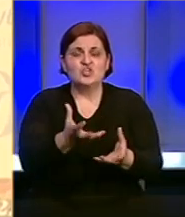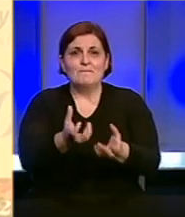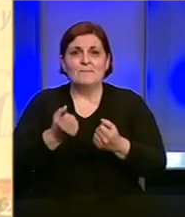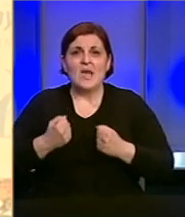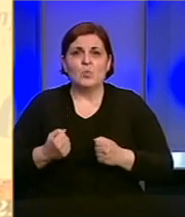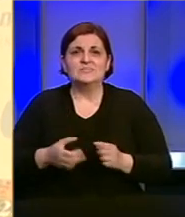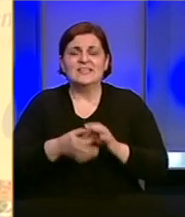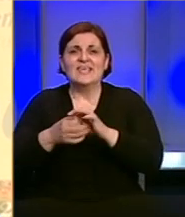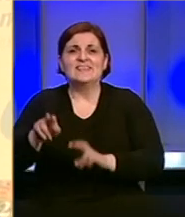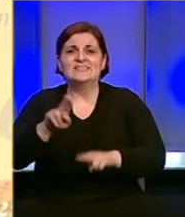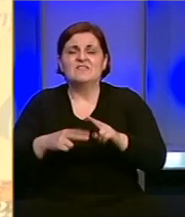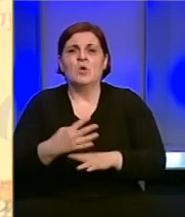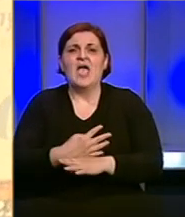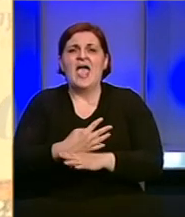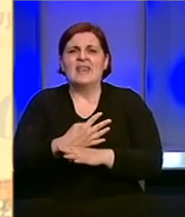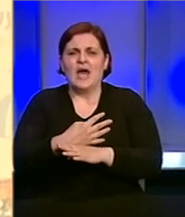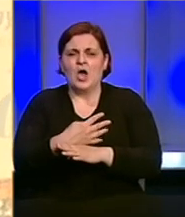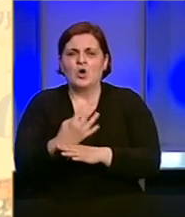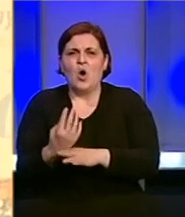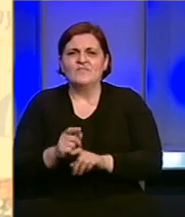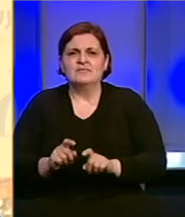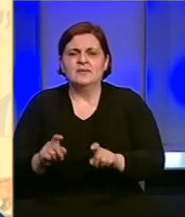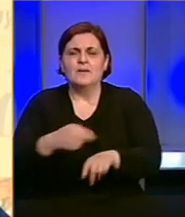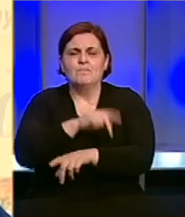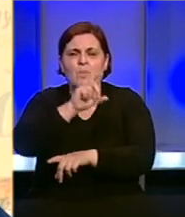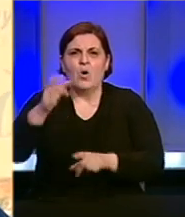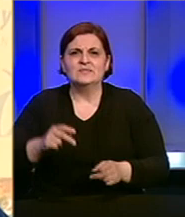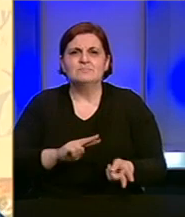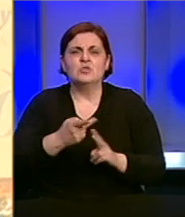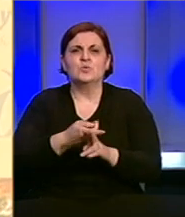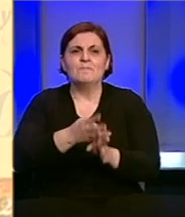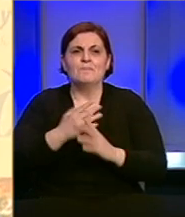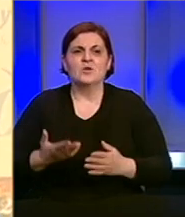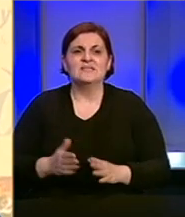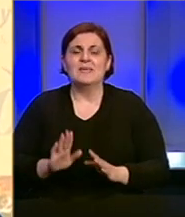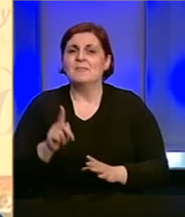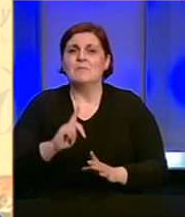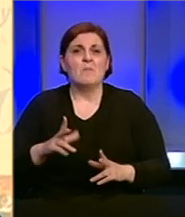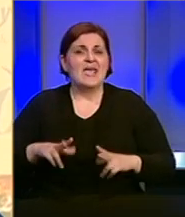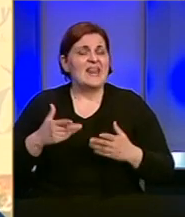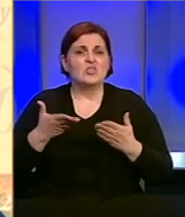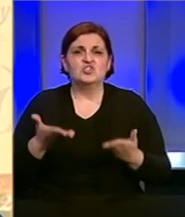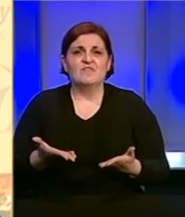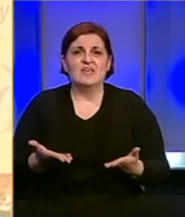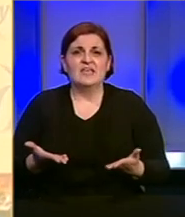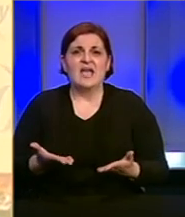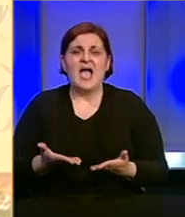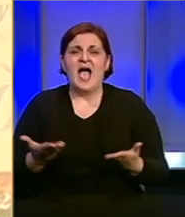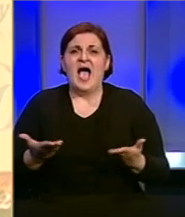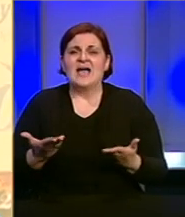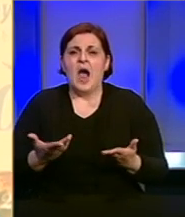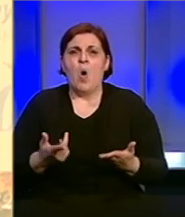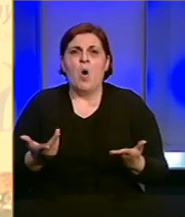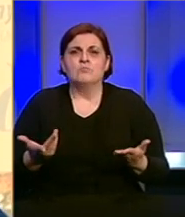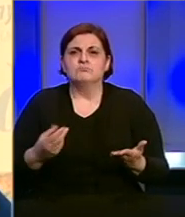intenzivnu njegu na COVID-klinici na infektivnom i ostalim drugim pacijentima. Prema tome ne doživljamo ovo kao lijep gest što je